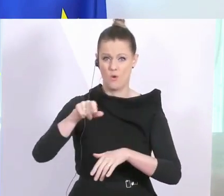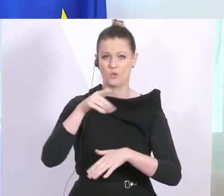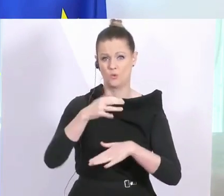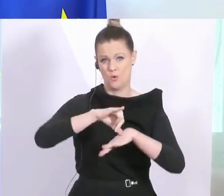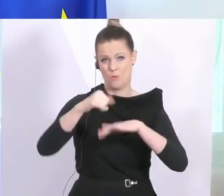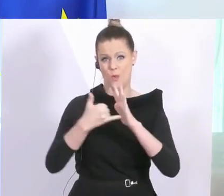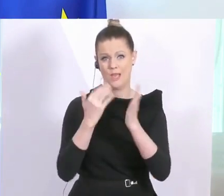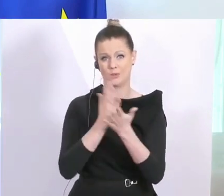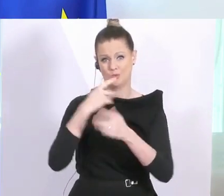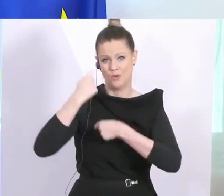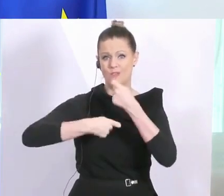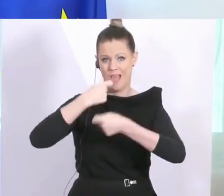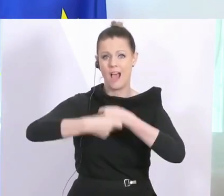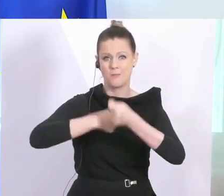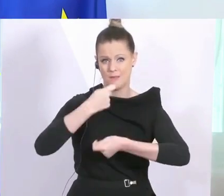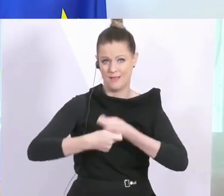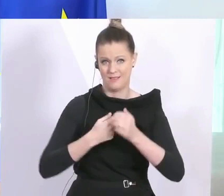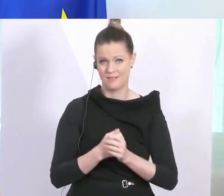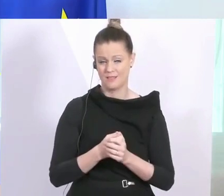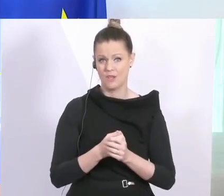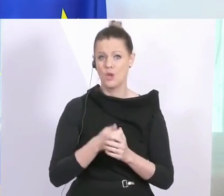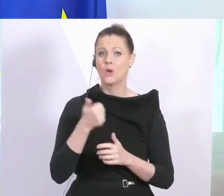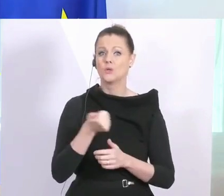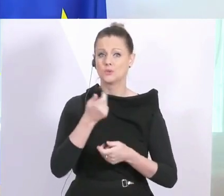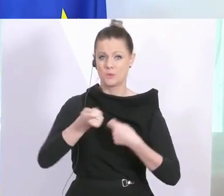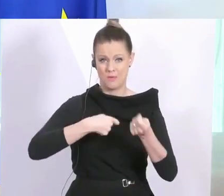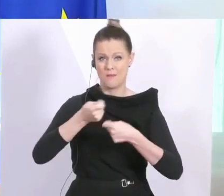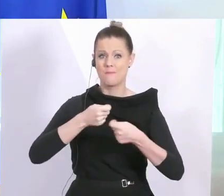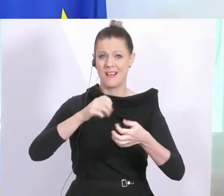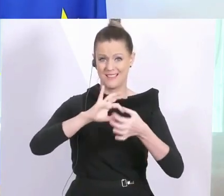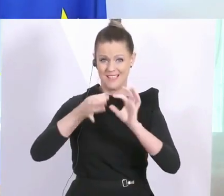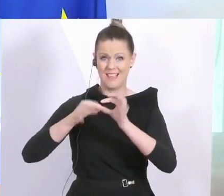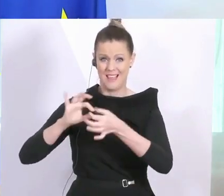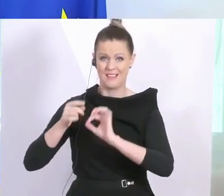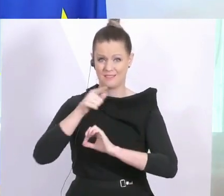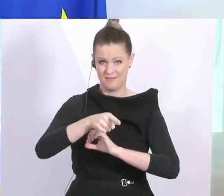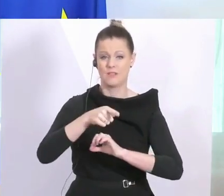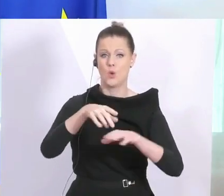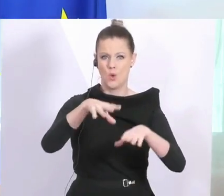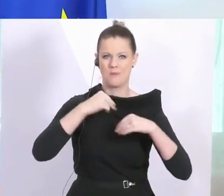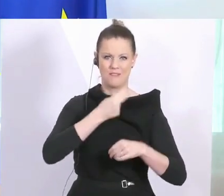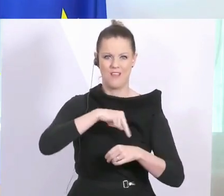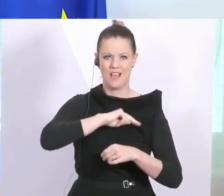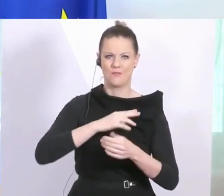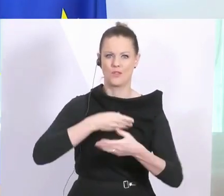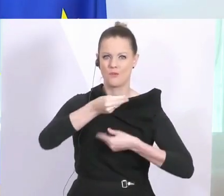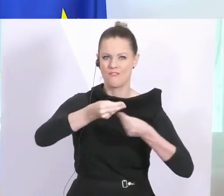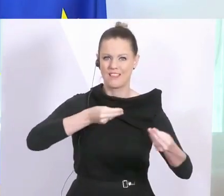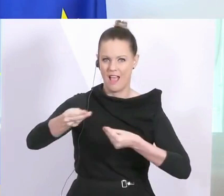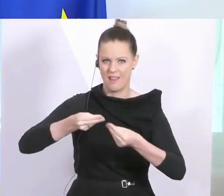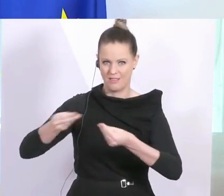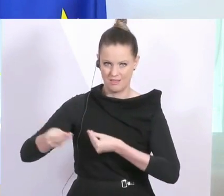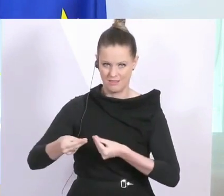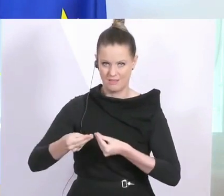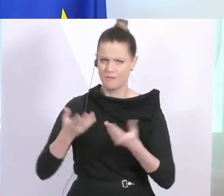Projekt arbeiten. Die Supermarktketten werden die Verteilung dieser Masken übernehmen. Ganz konkret bedeutet das,